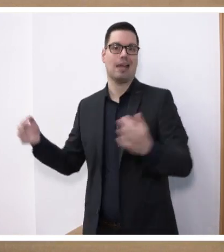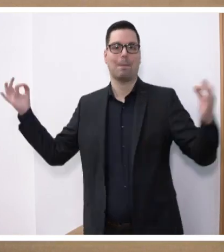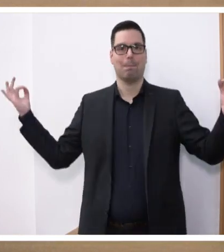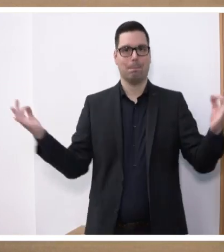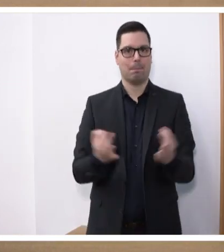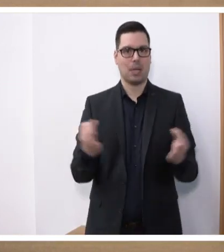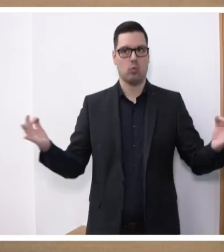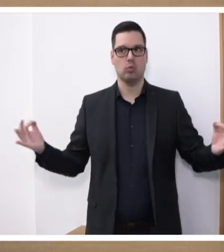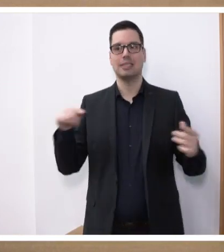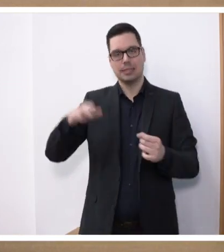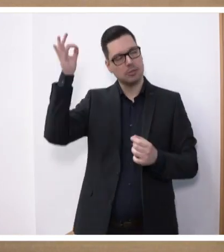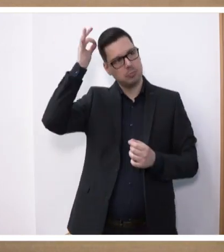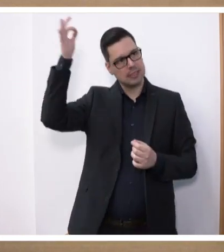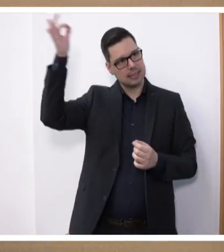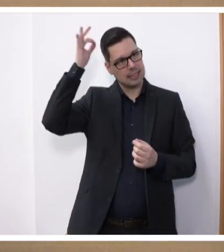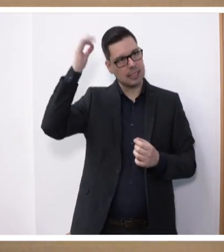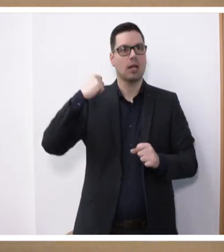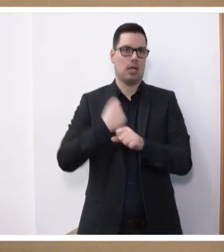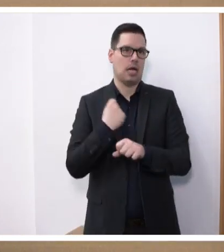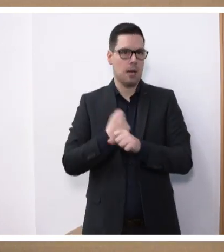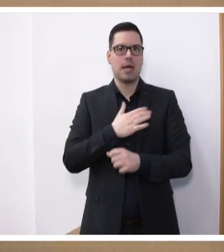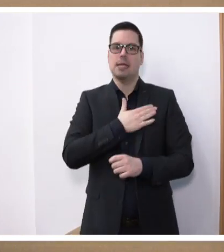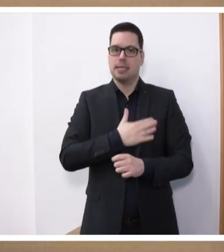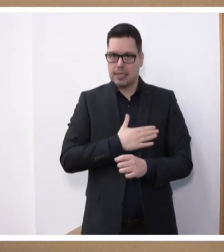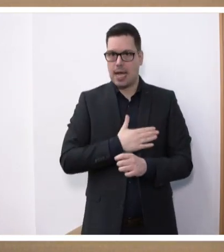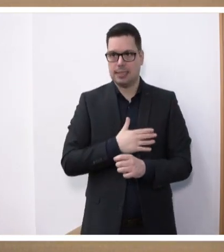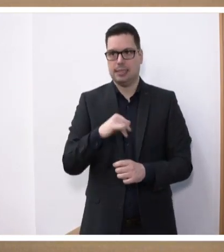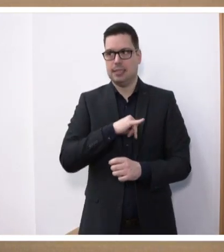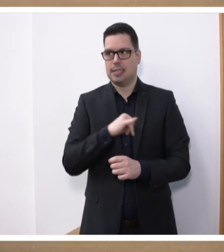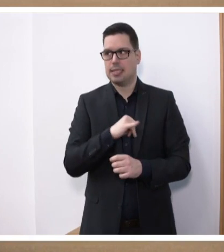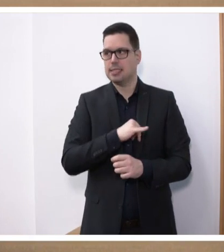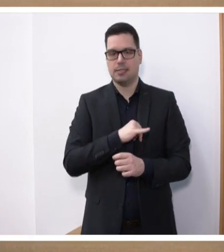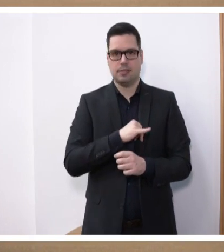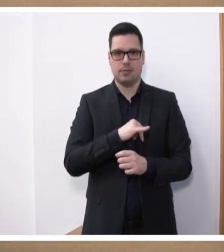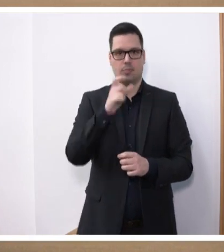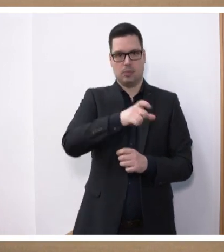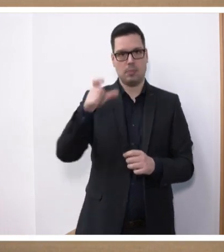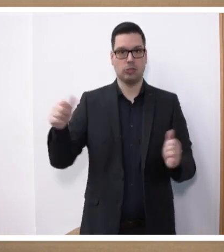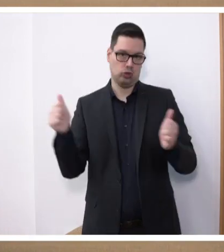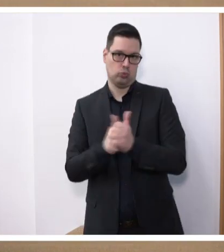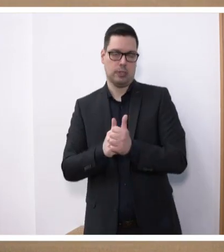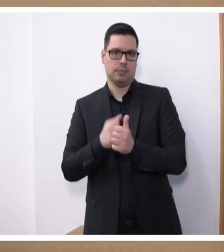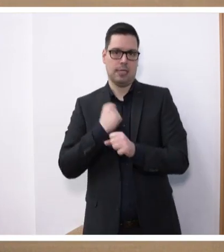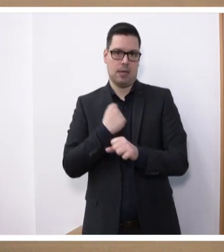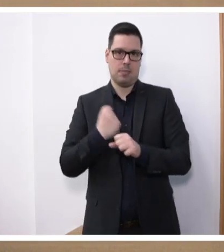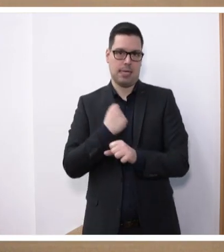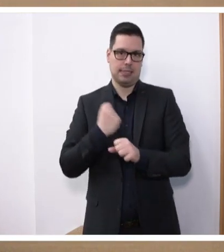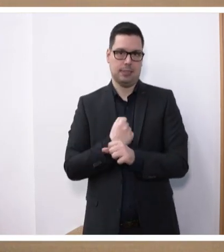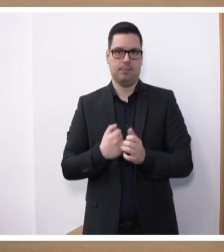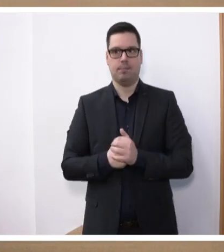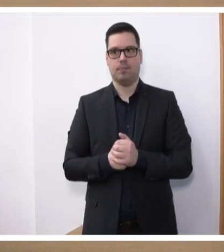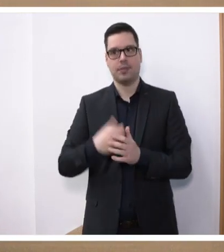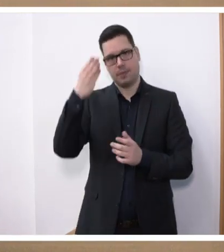diesem Sinne oder in diesem Sinne arbeiten wir gerne im Interesse der betroffenen Menschen gemeinsam auch weiter. Mit dem